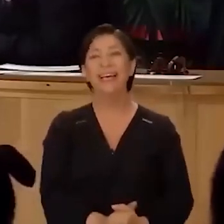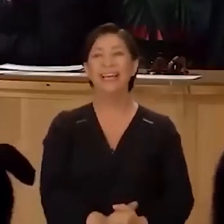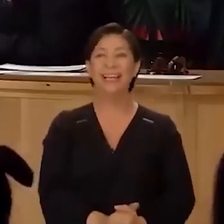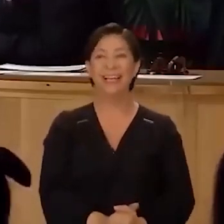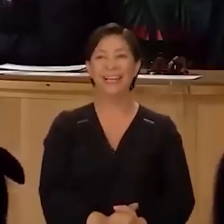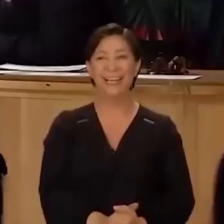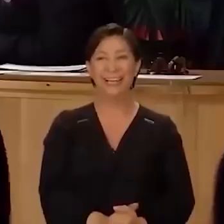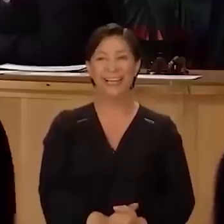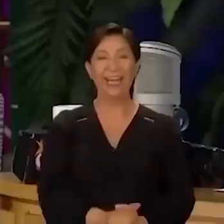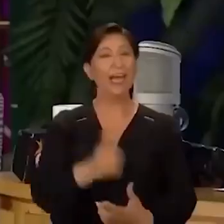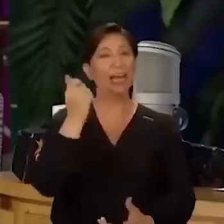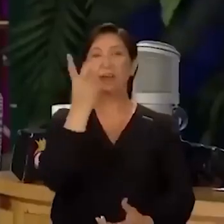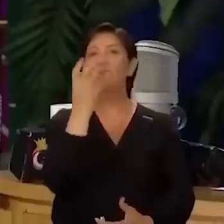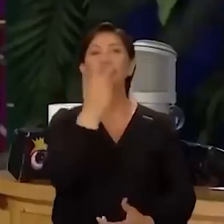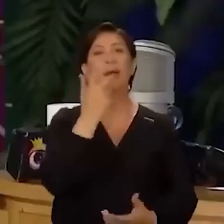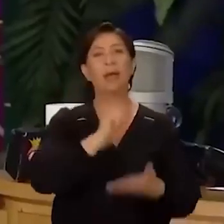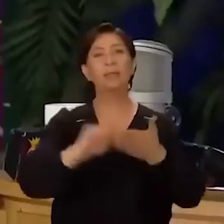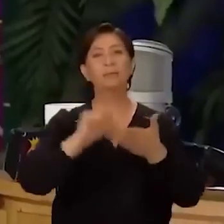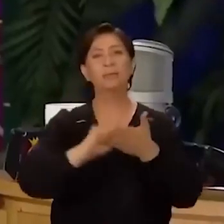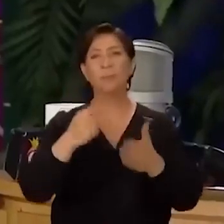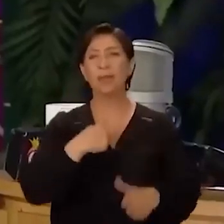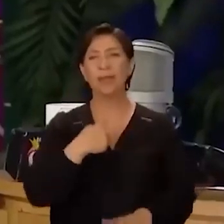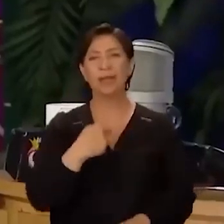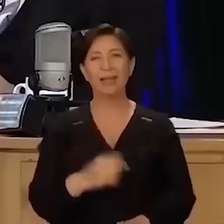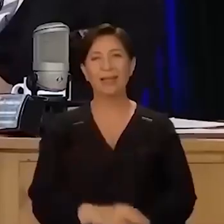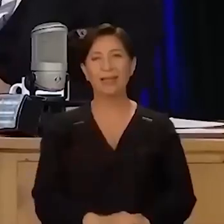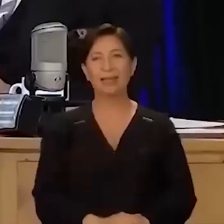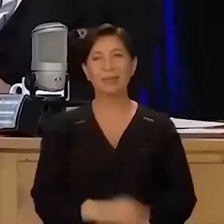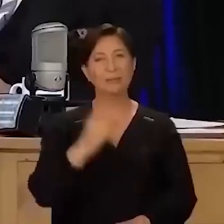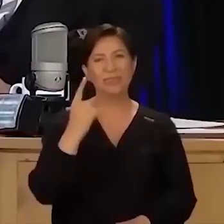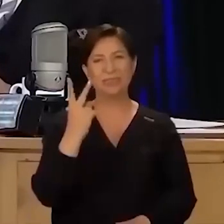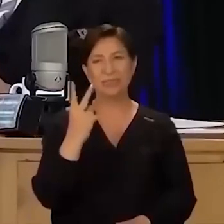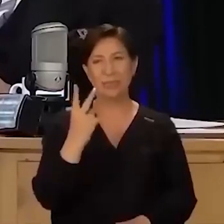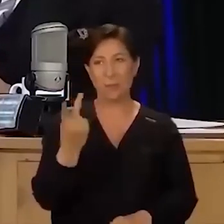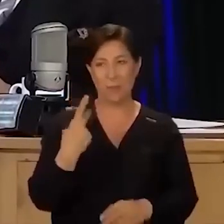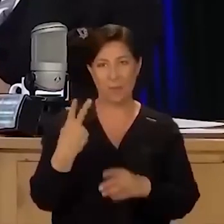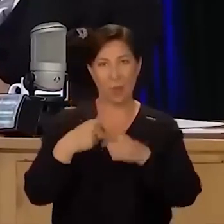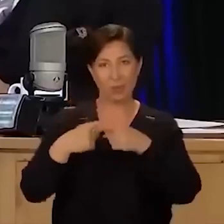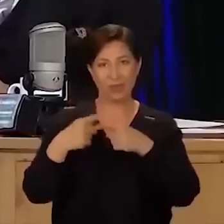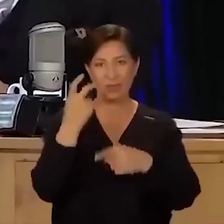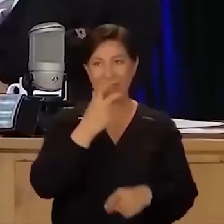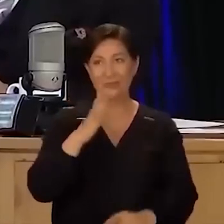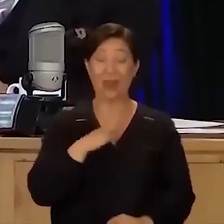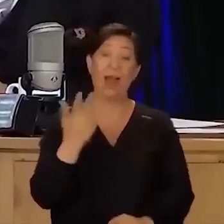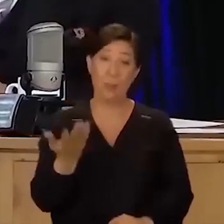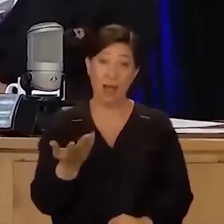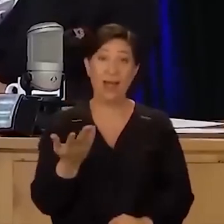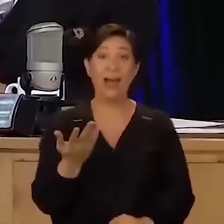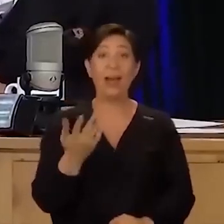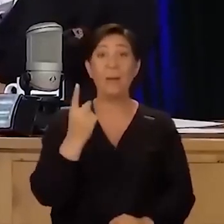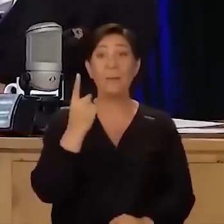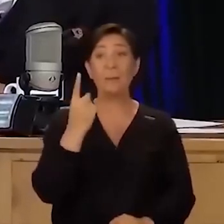Bence de. Kaç tane şarkı yazmışsındır bana? Bir, iki. Beraber ortak şarkımız var biliyorsun. O bile var ama